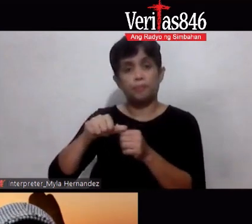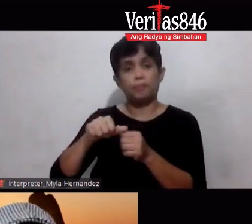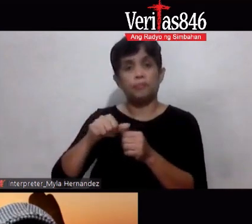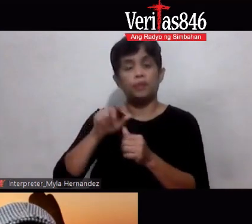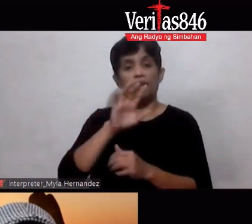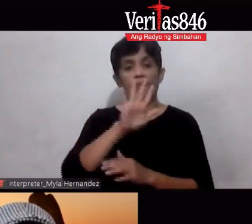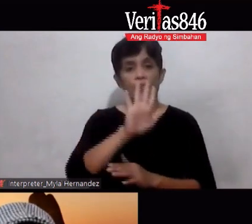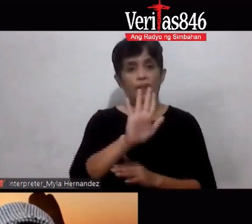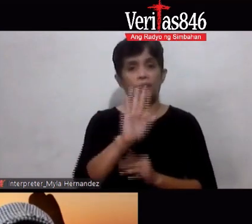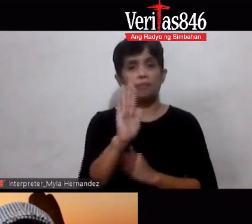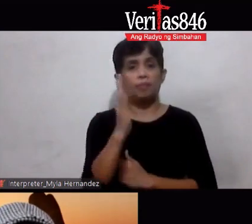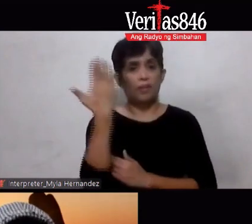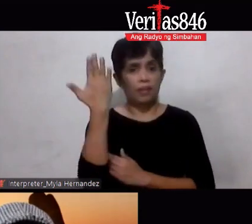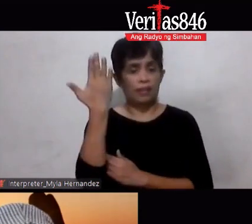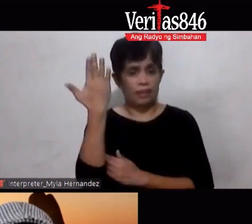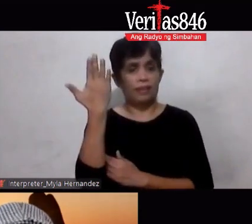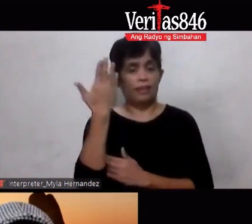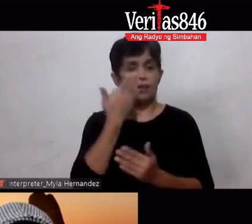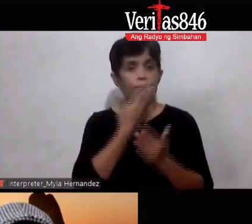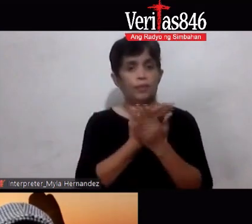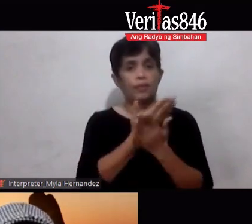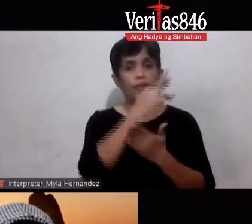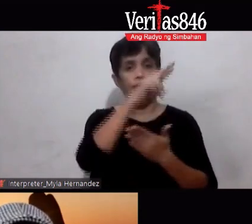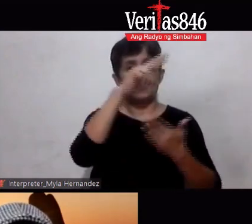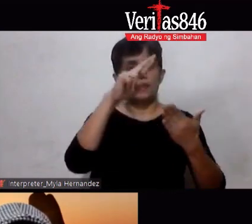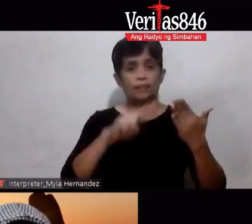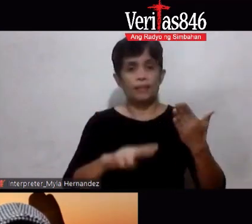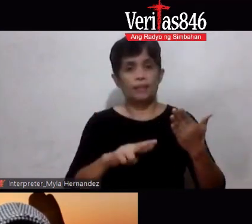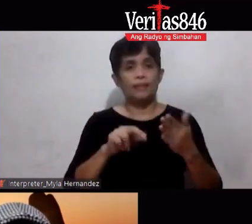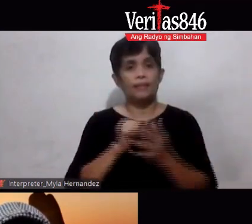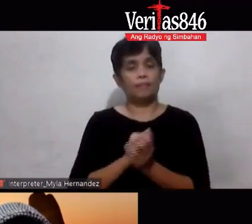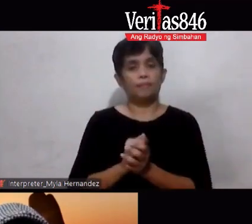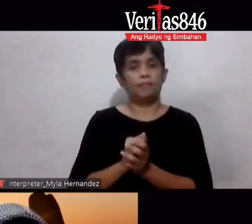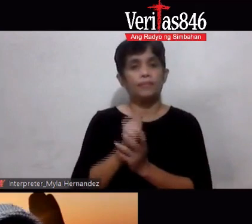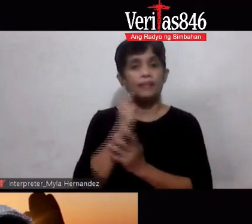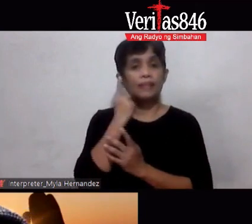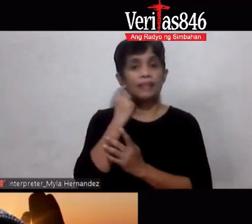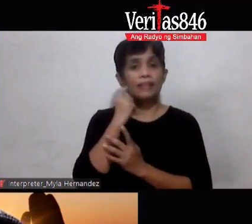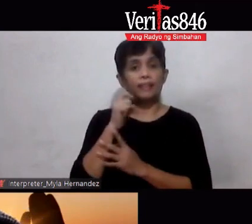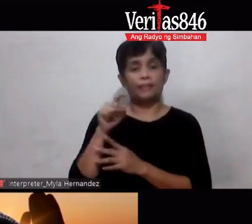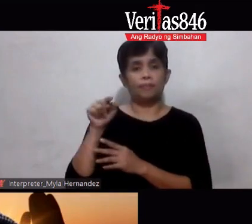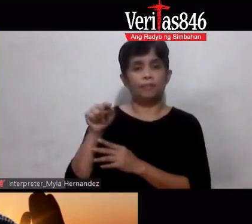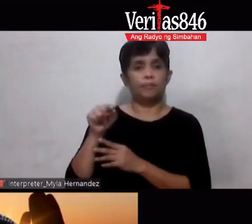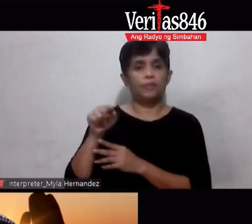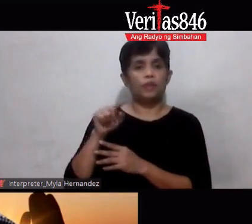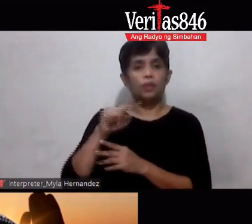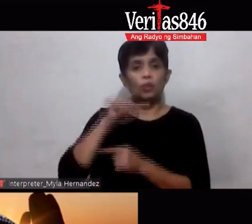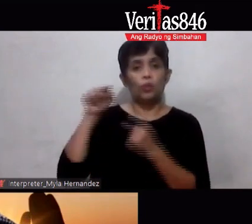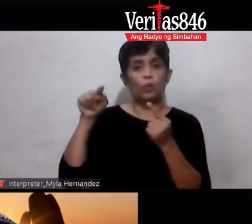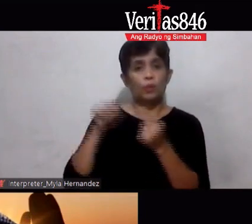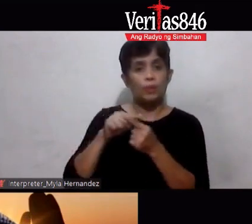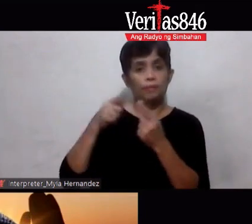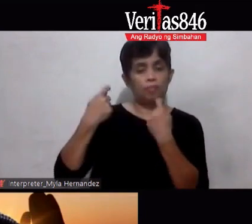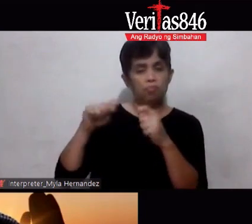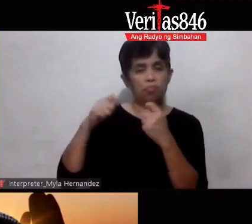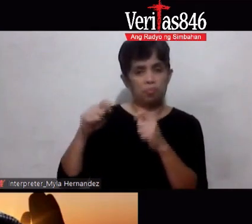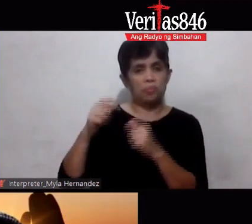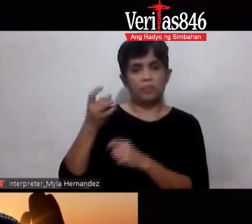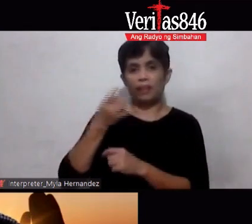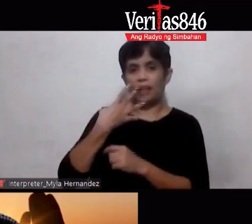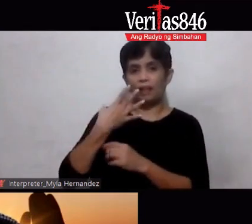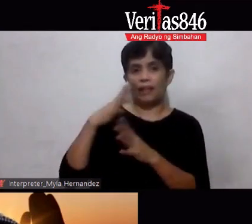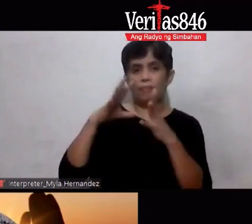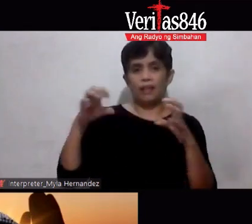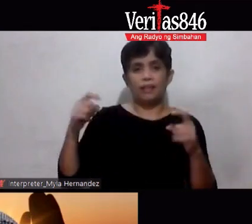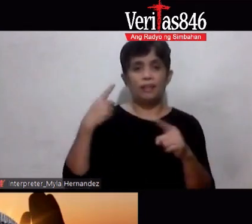Nagbubunga ng maganda Okay Katulad nung aling kanina Sinabi niya When she tried taking Ampalea Plus Three